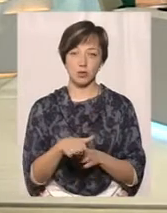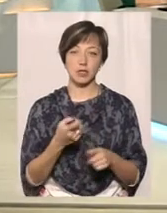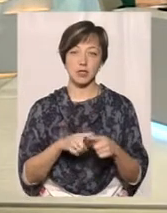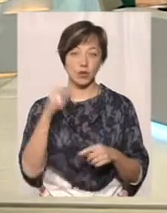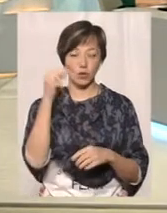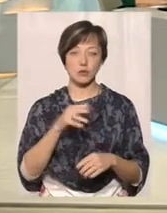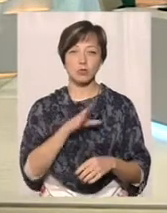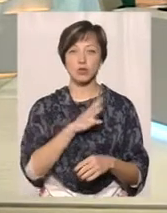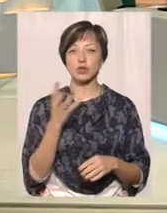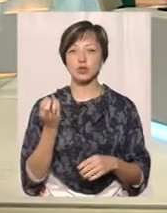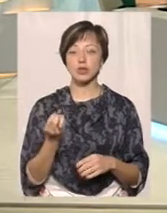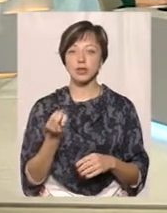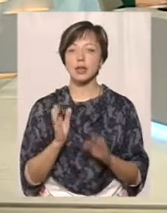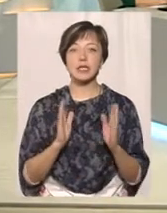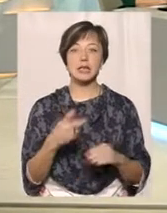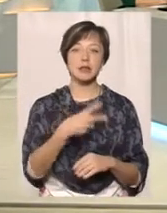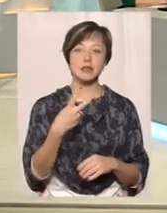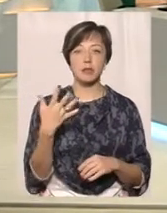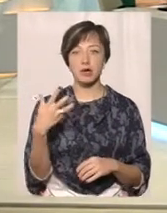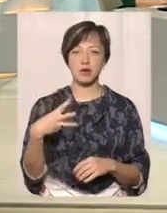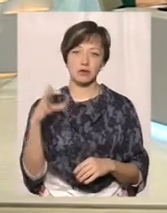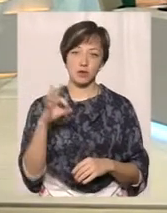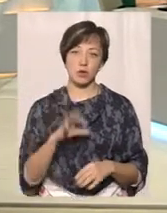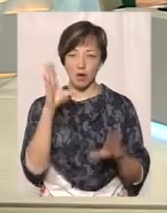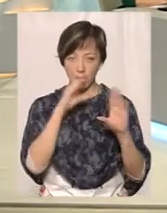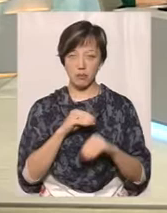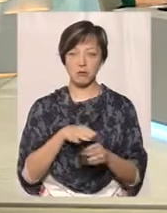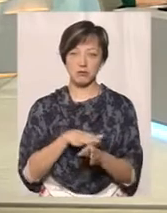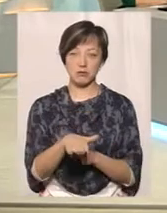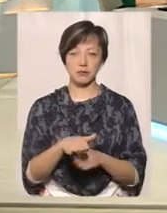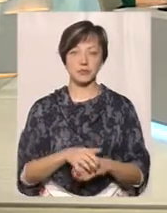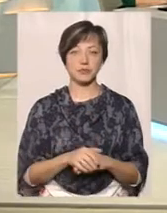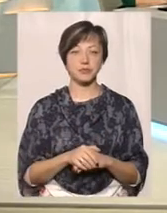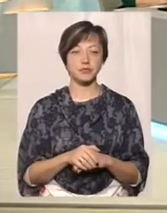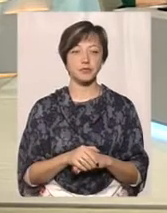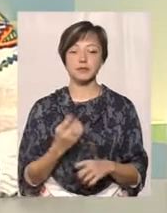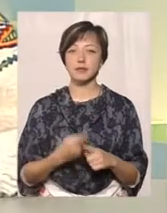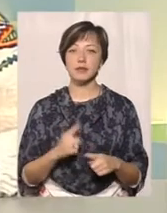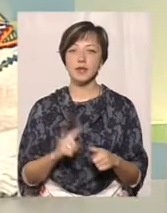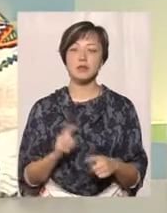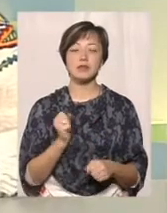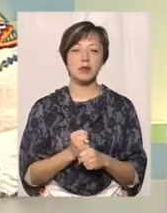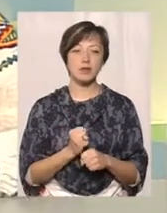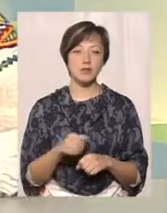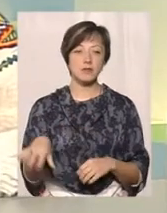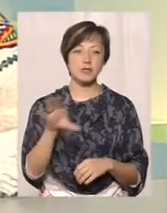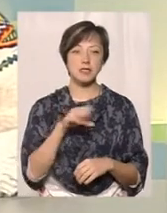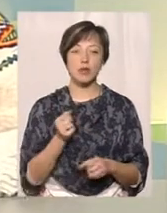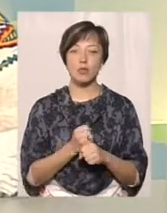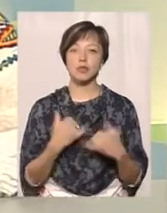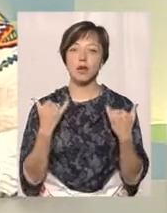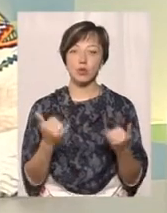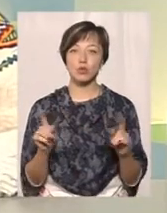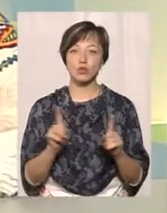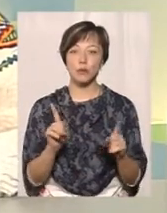проходить лише 25-30%. Тобто, це все робиться для